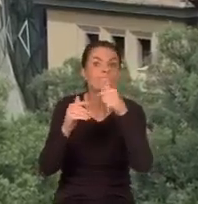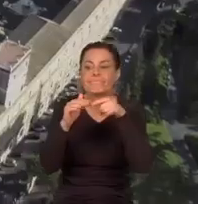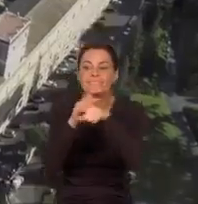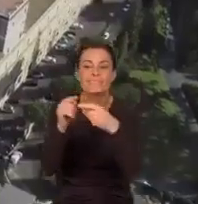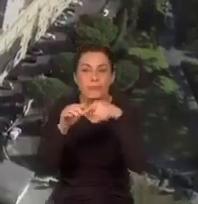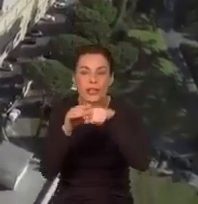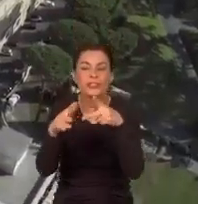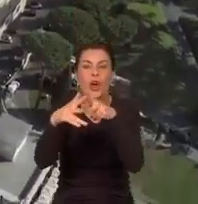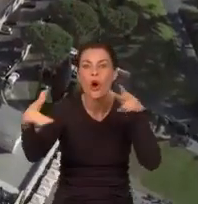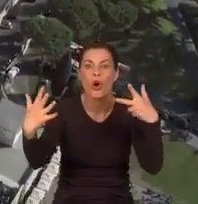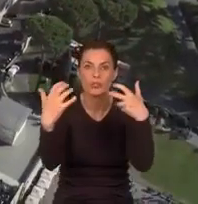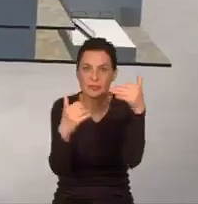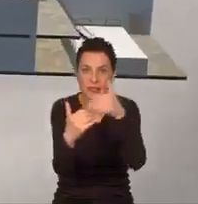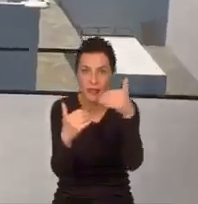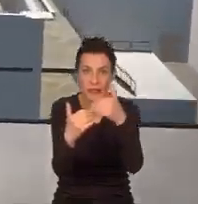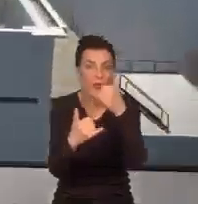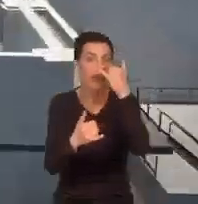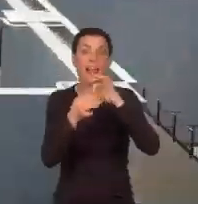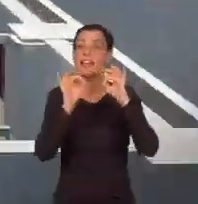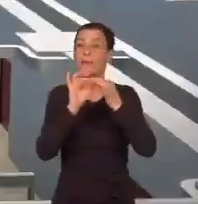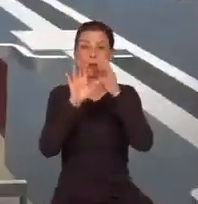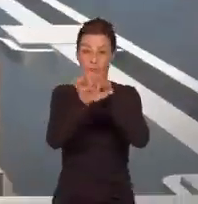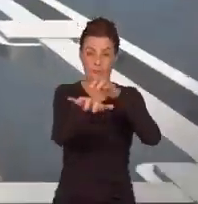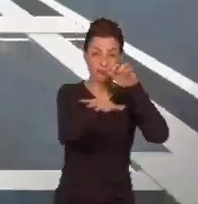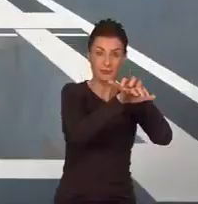na archiwa, których końca nie byłoby widać, gdyby stanęły w szeregu.